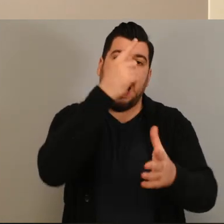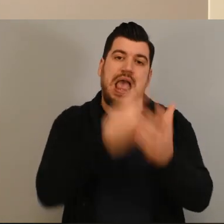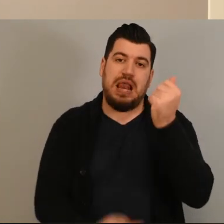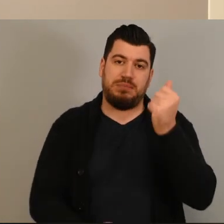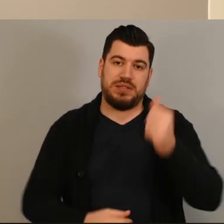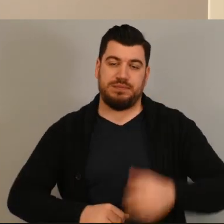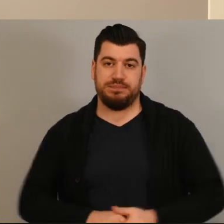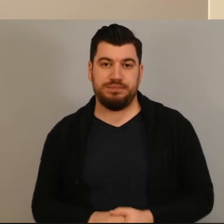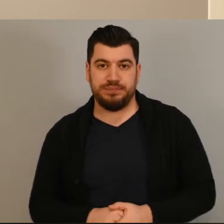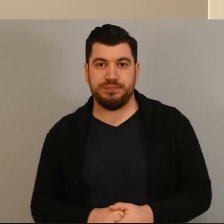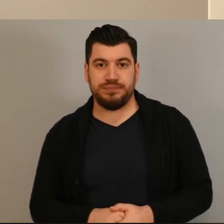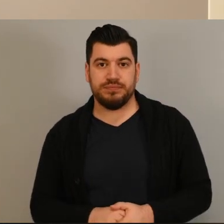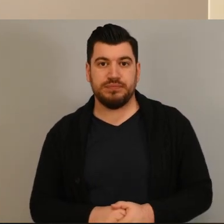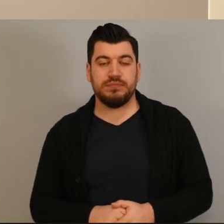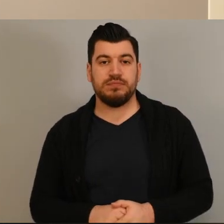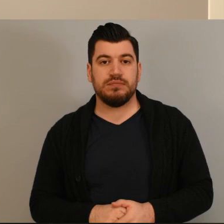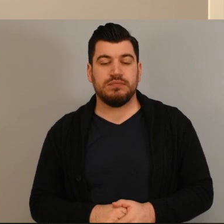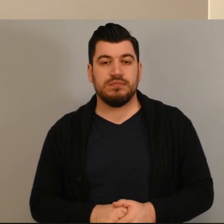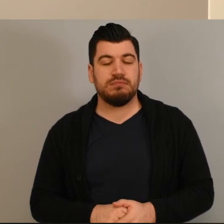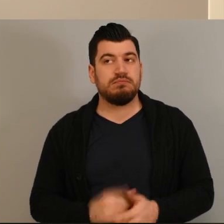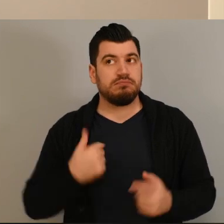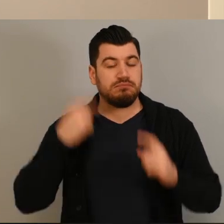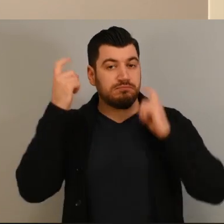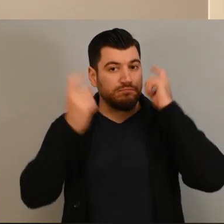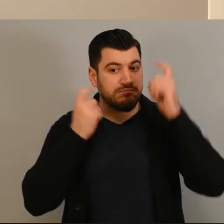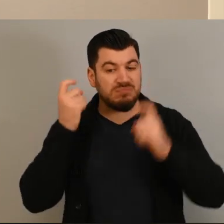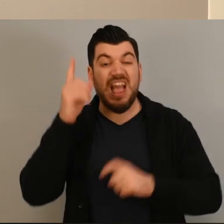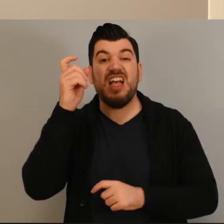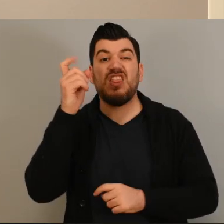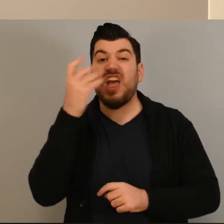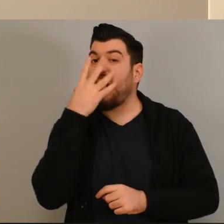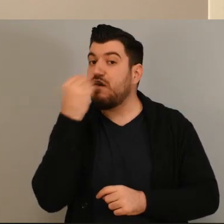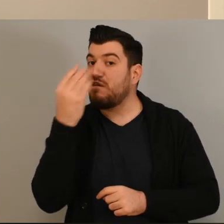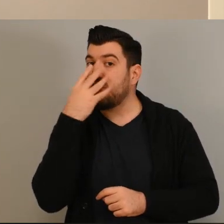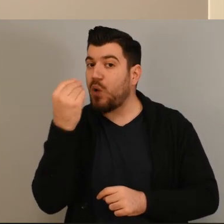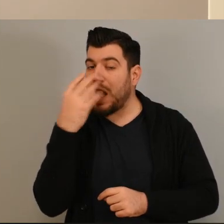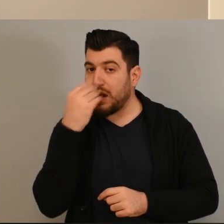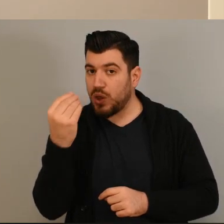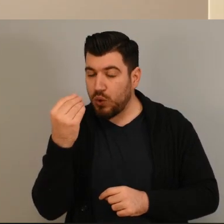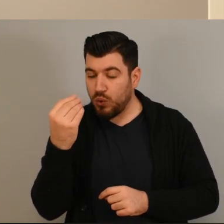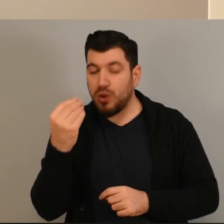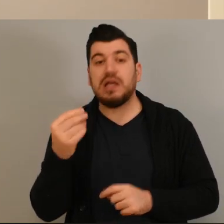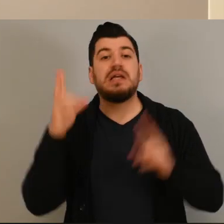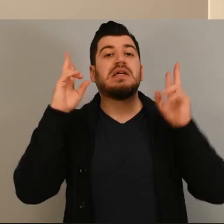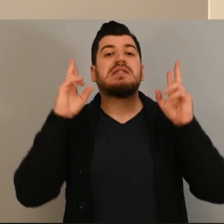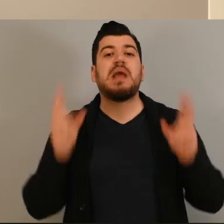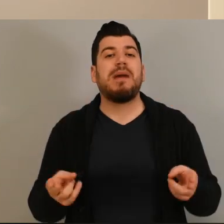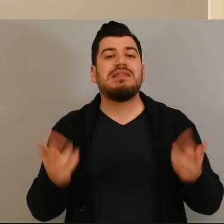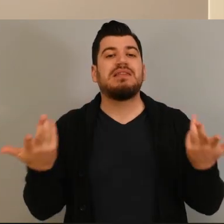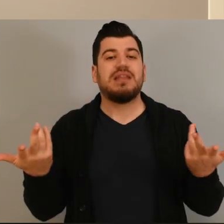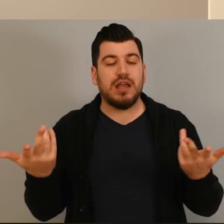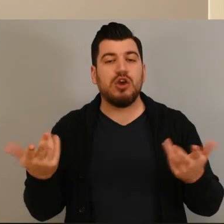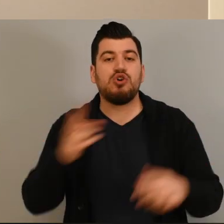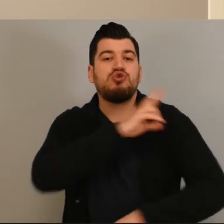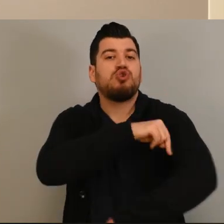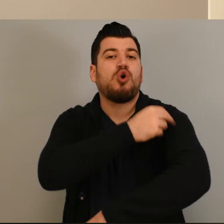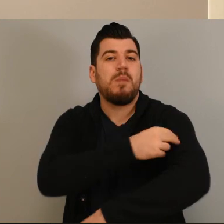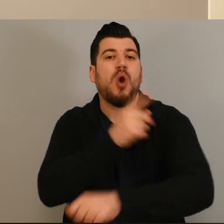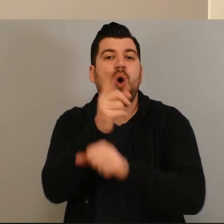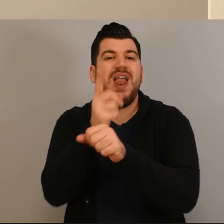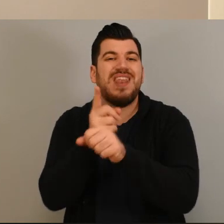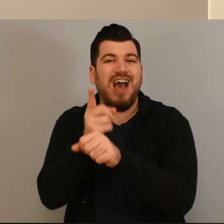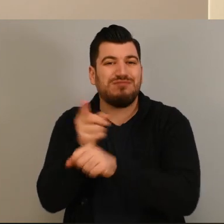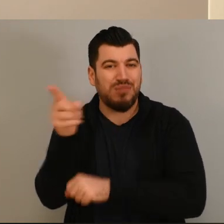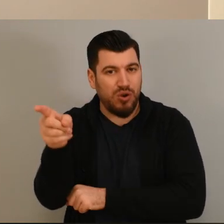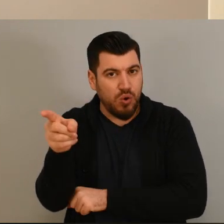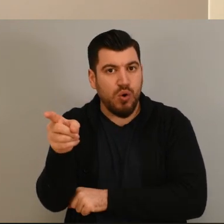μεγάλο κενό. Μας απασχόλησε και η αναφορά ότι από τις 10 Φλεβάρειες έχει σταματήσει στο νοσοκομείο